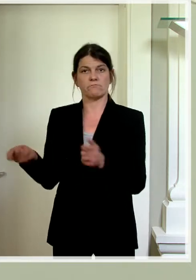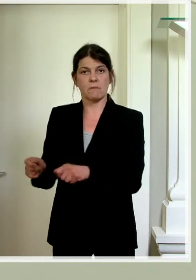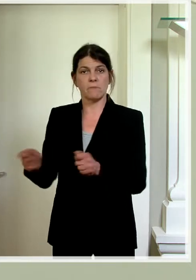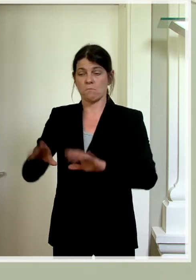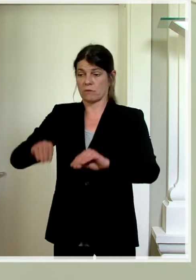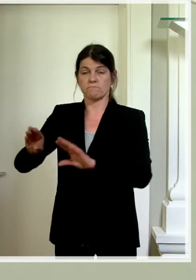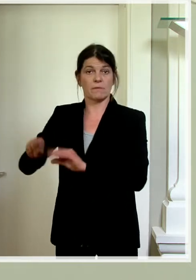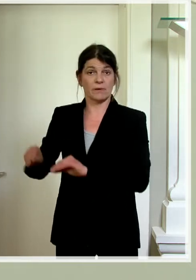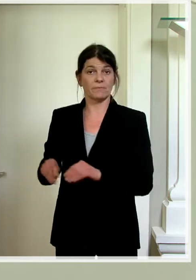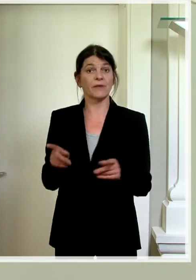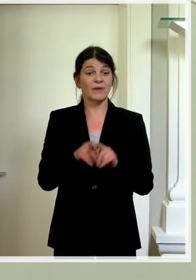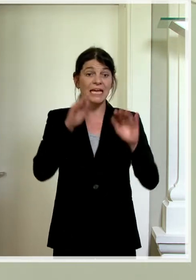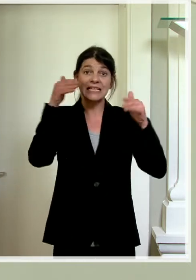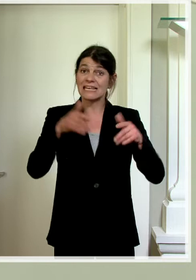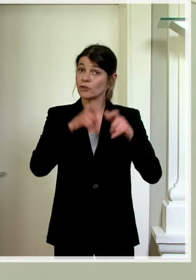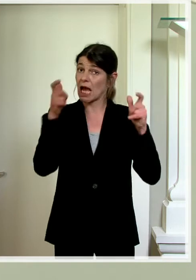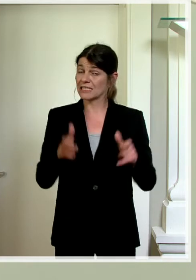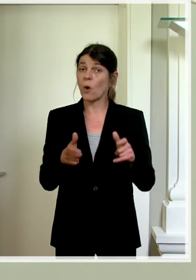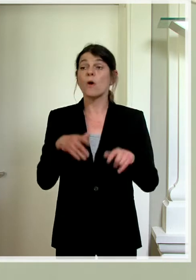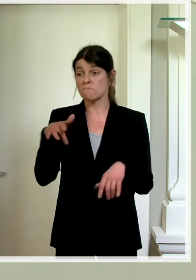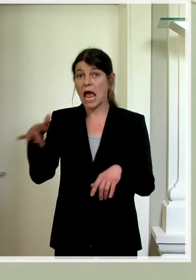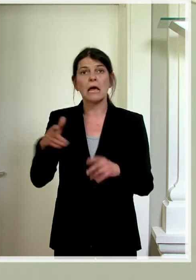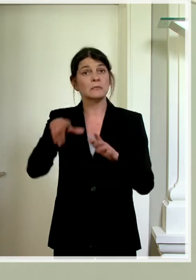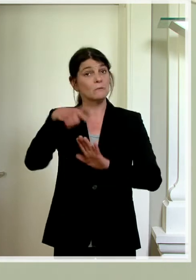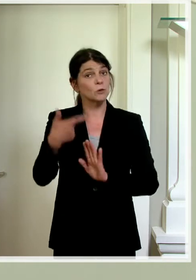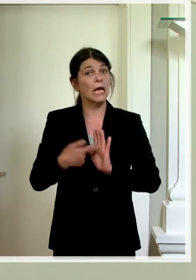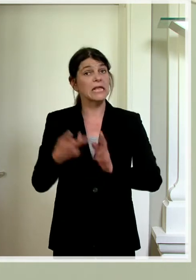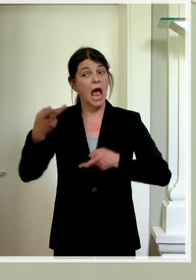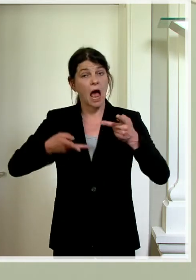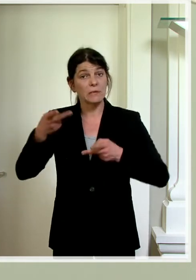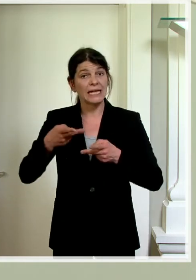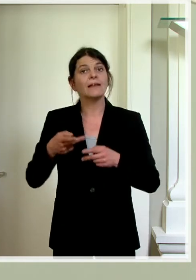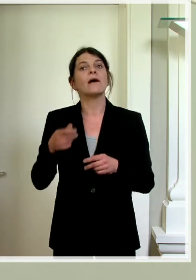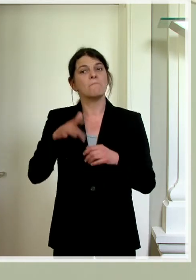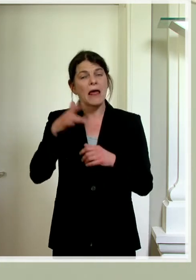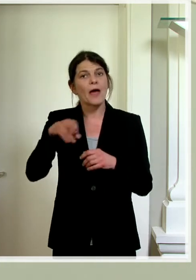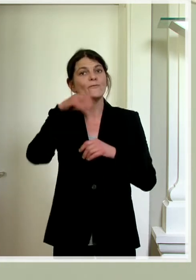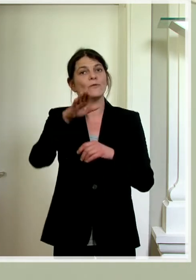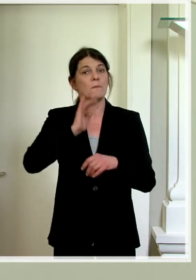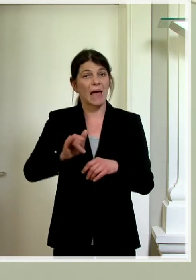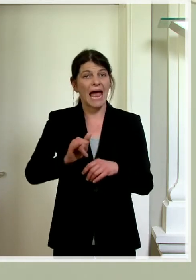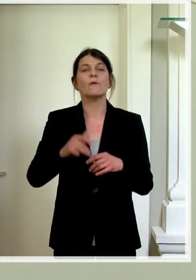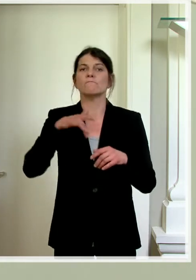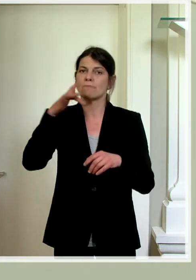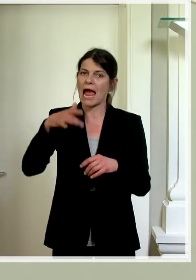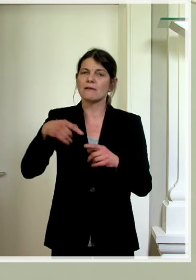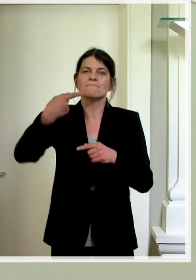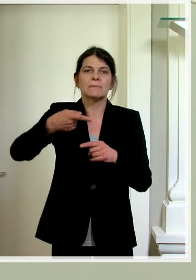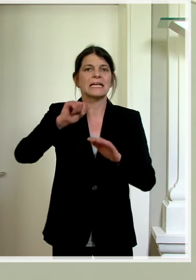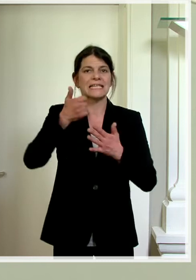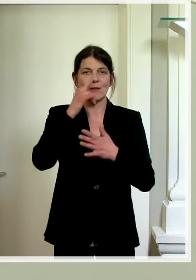Intensivstation konnten einige am 27. April, andere am 15. Mai und andere nun am 6. Juni